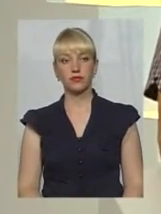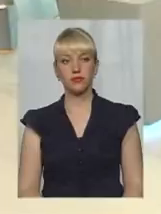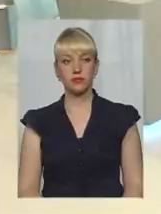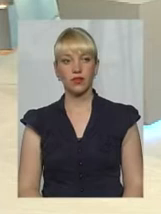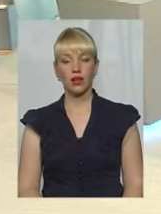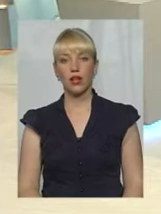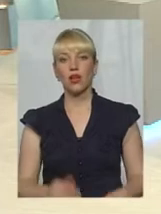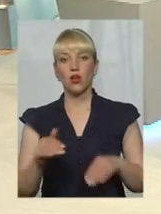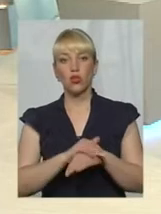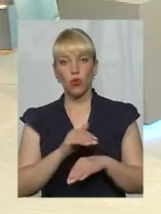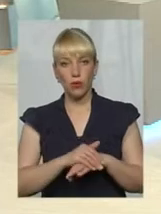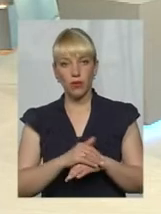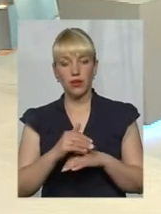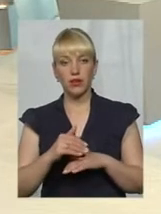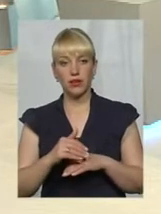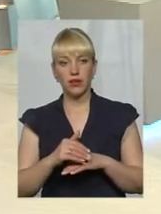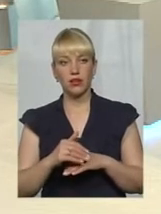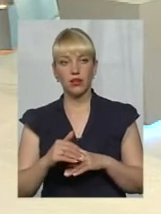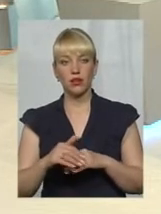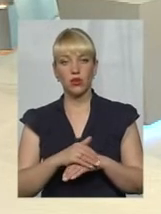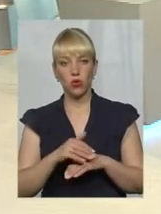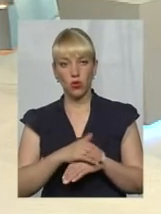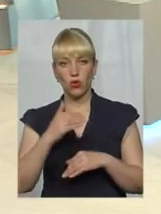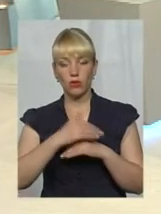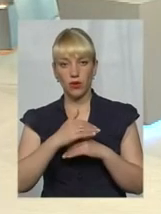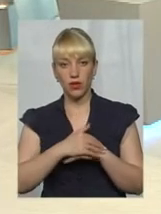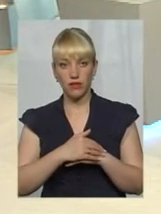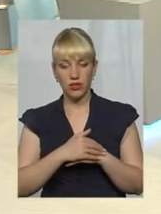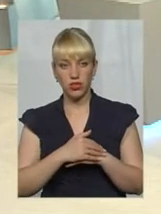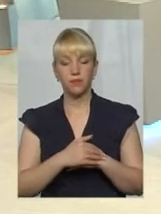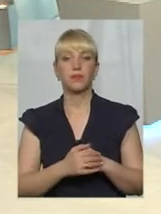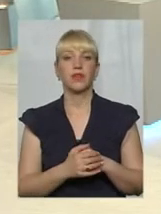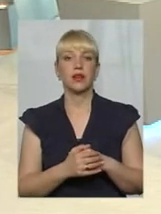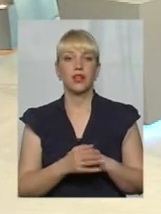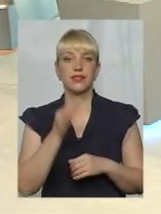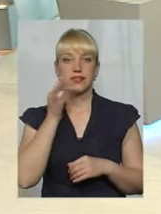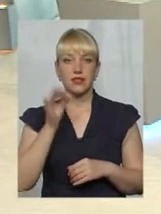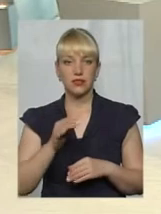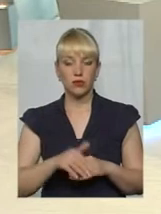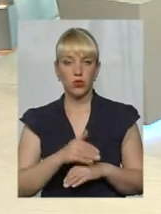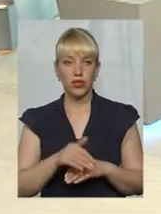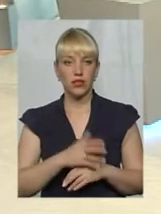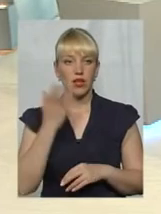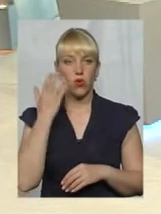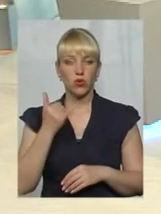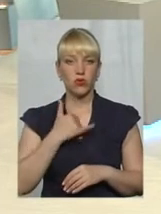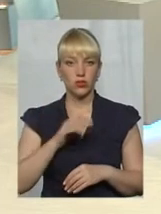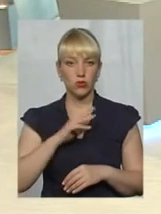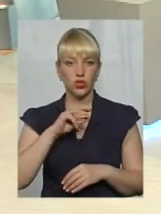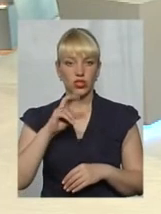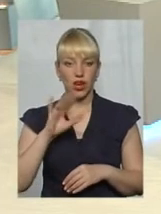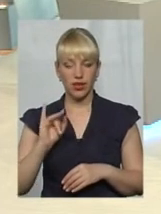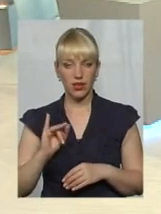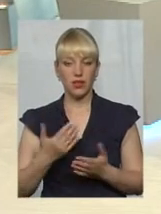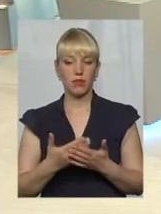Добрий вечір. Добрий вечір. Шановна, на студіо, добрий вечір ще раз. Післяли, будь ласка. Коли в нас були жеки, і на сьогоднішній день ще